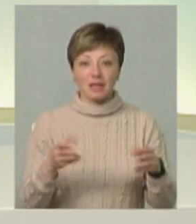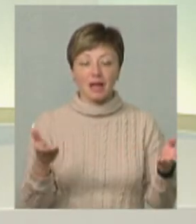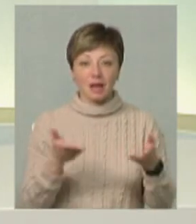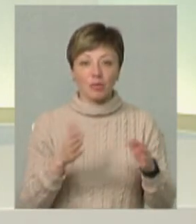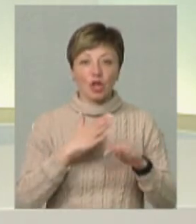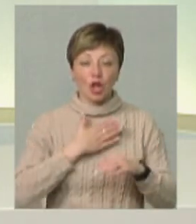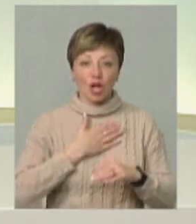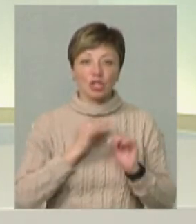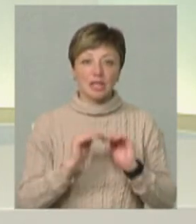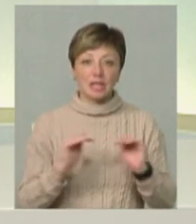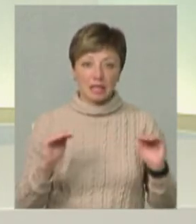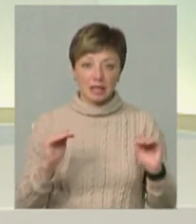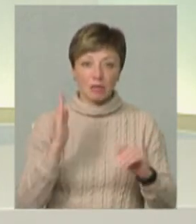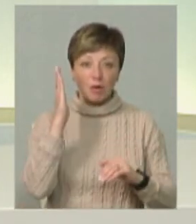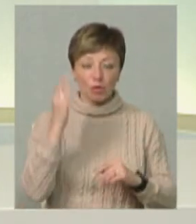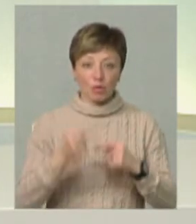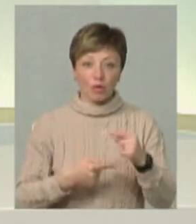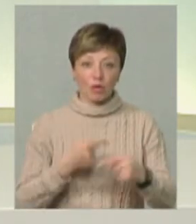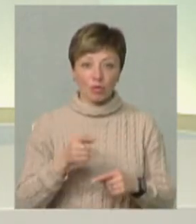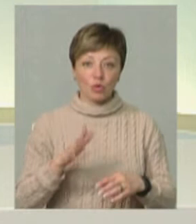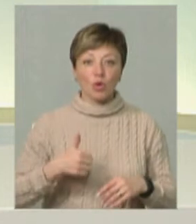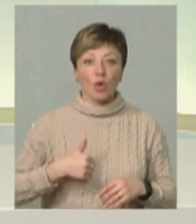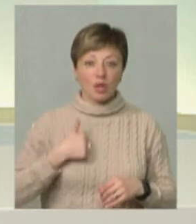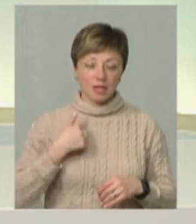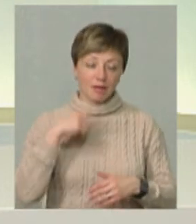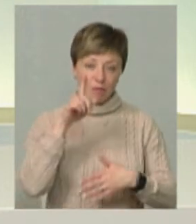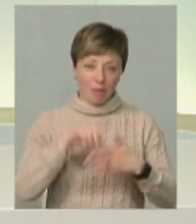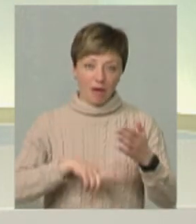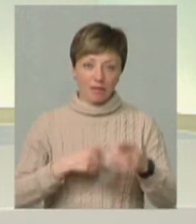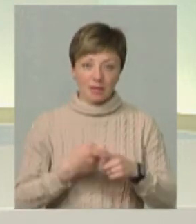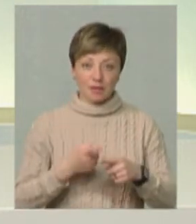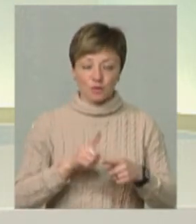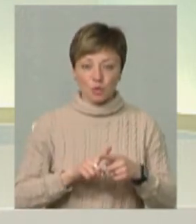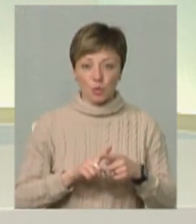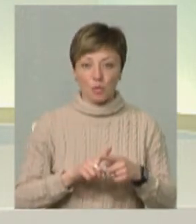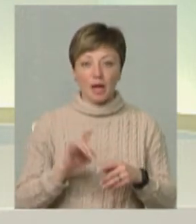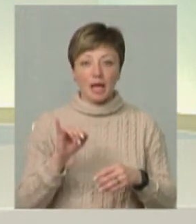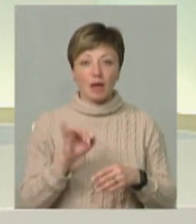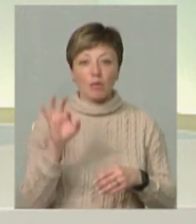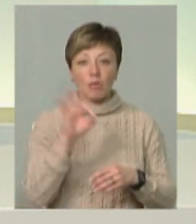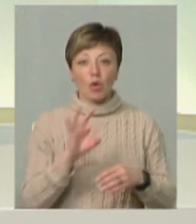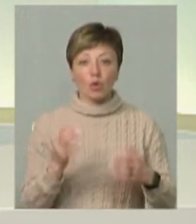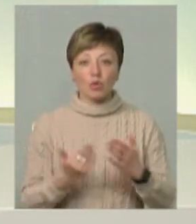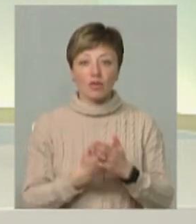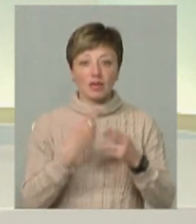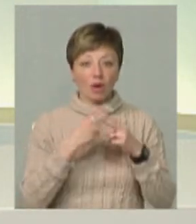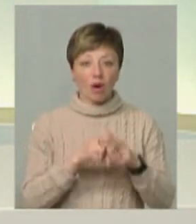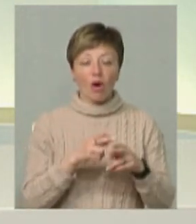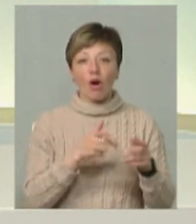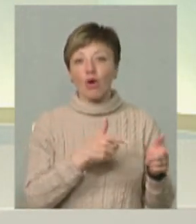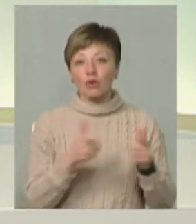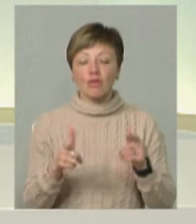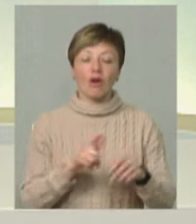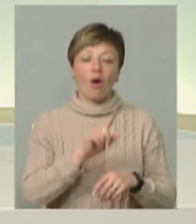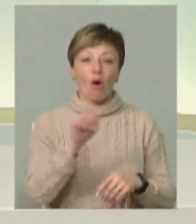якими наші діти і майбутнє покоління будуть гордитися. Я переконаний в цьому. І про ці нові технології я готовий годинами